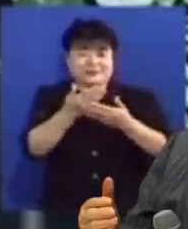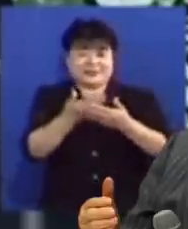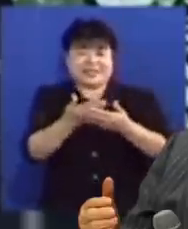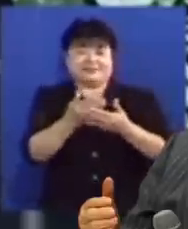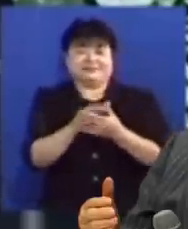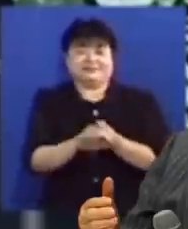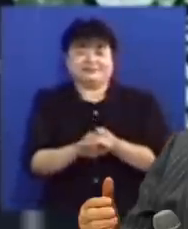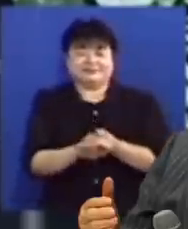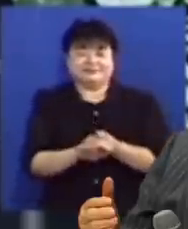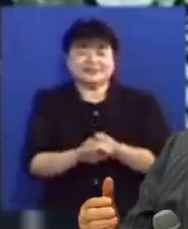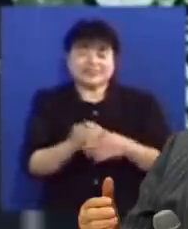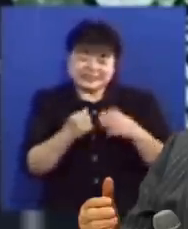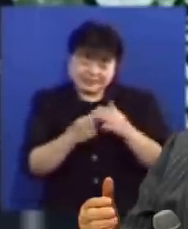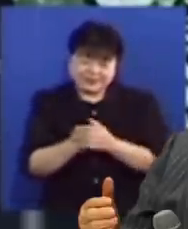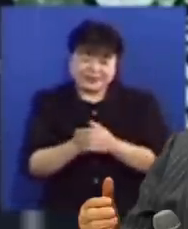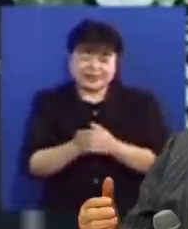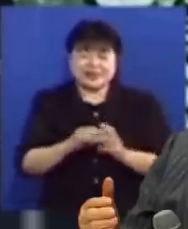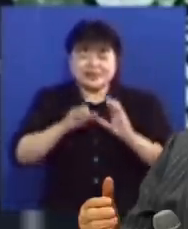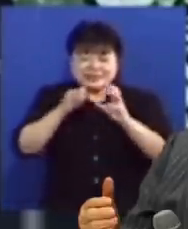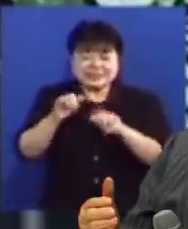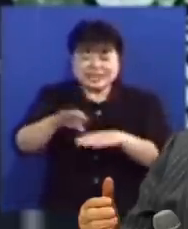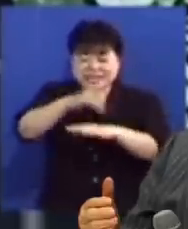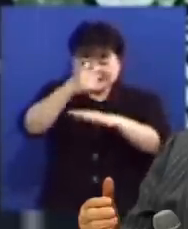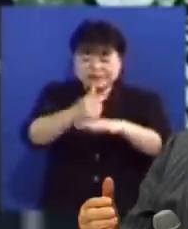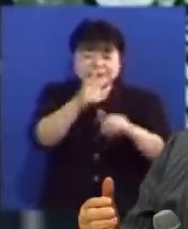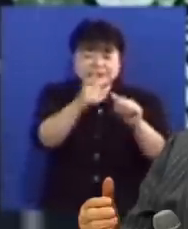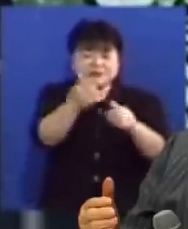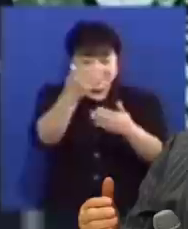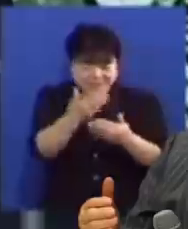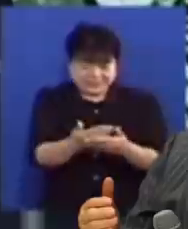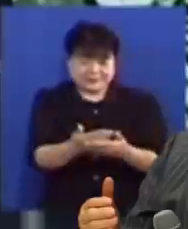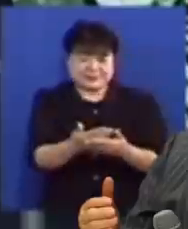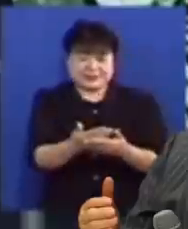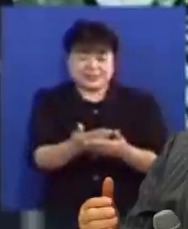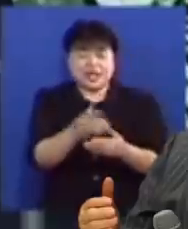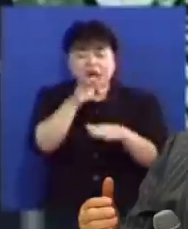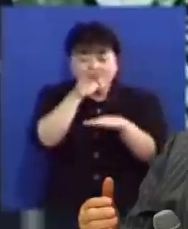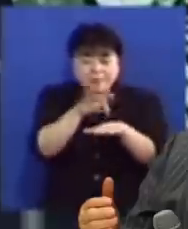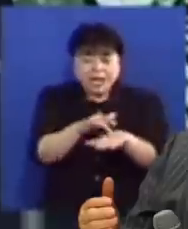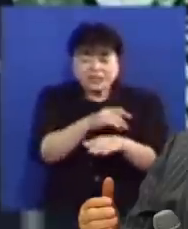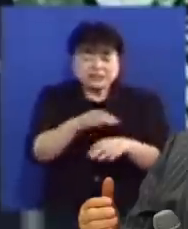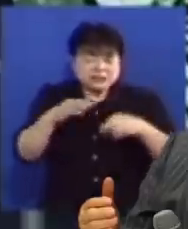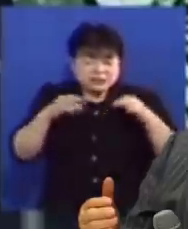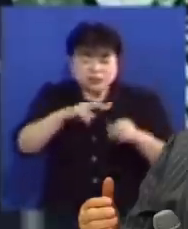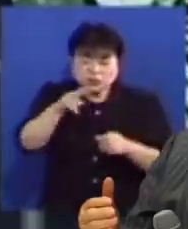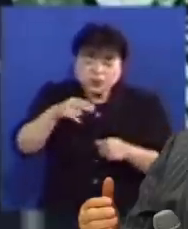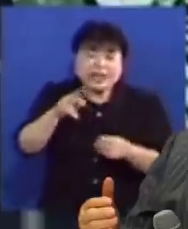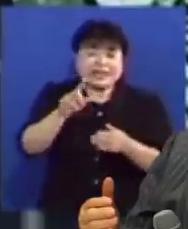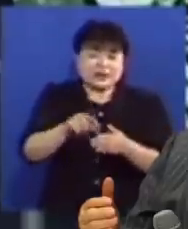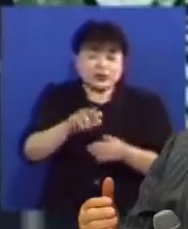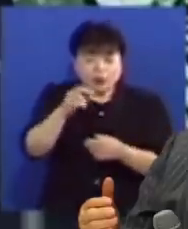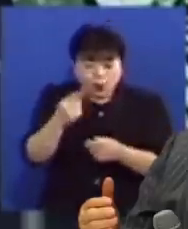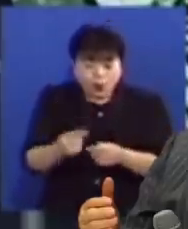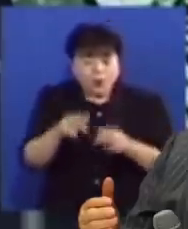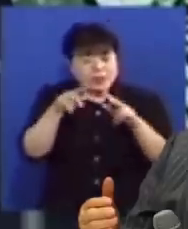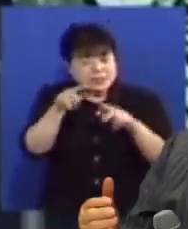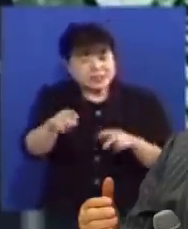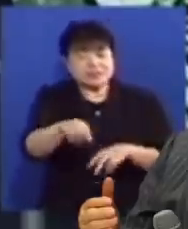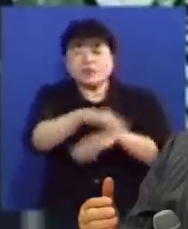그러므로 이 세상의 임금이 심판을 받았습니다 마귀가 큰소리하고 돌아다녀도 이것은